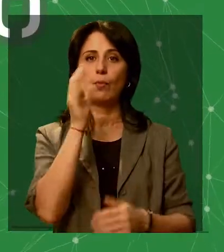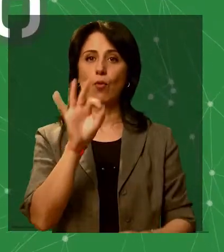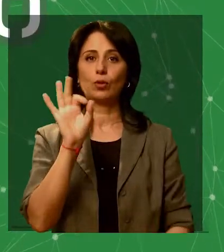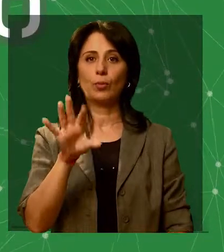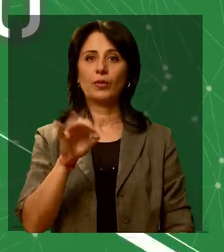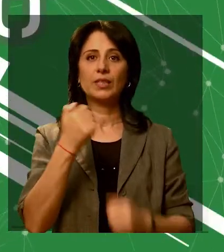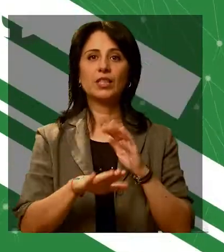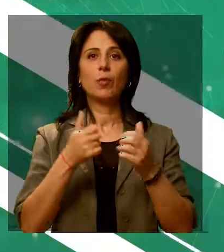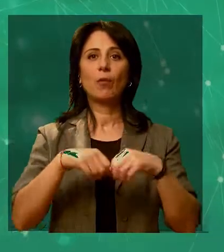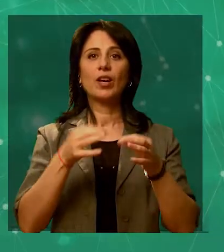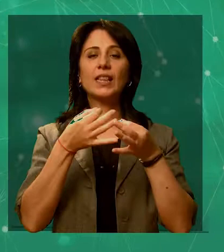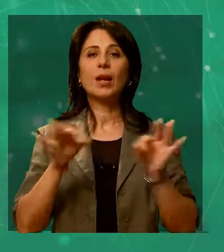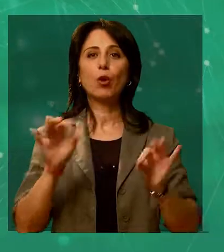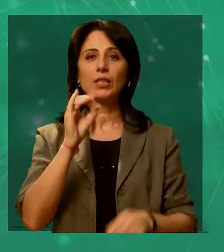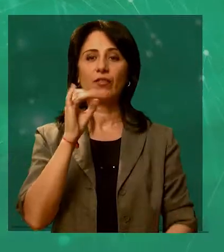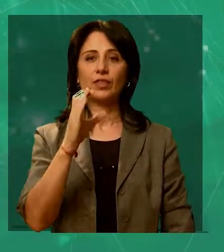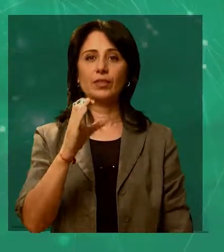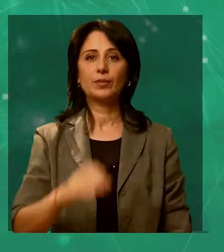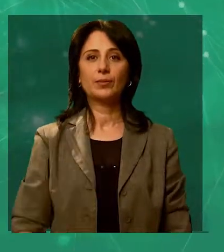գենտրոնական ընտրական հանցնաժողով, ժ տողովրդավարության ծարայություն։